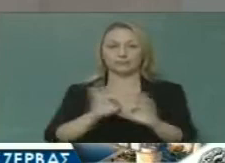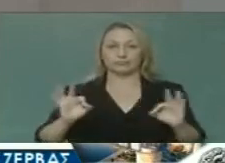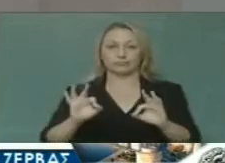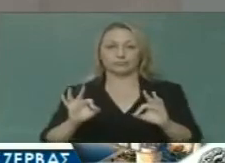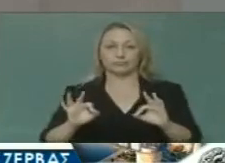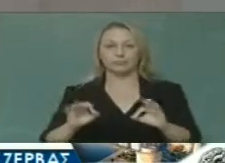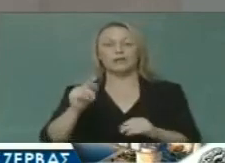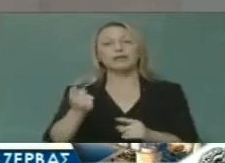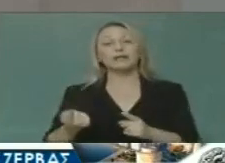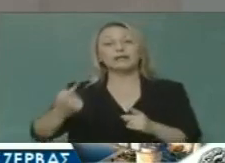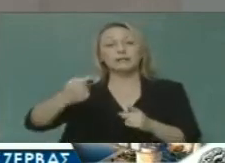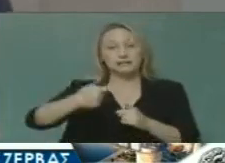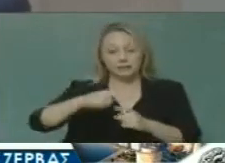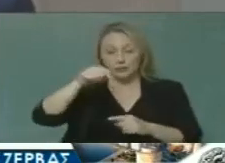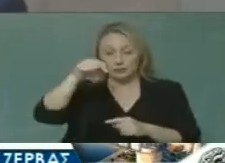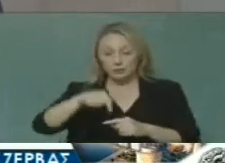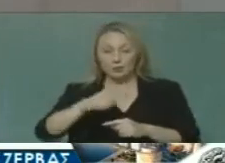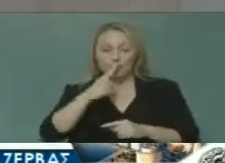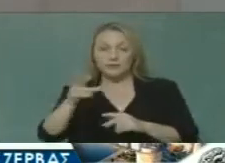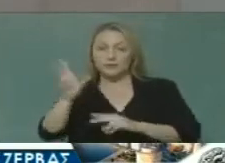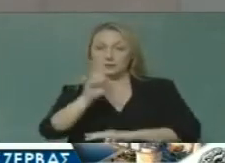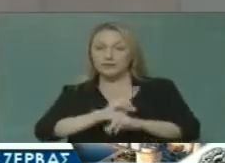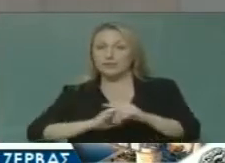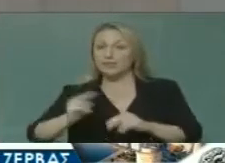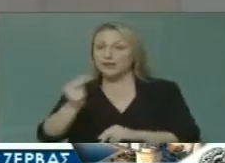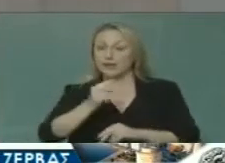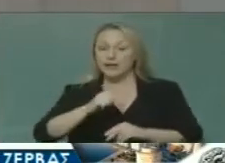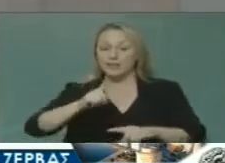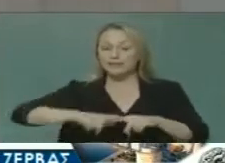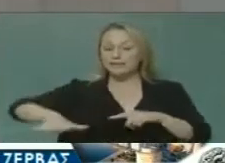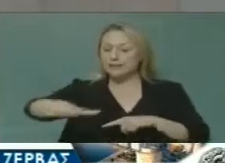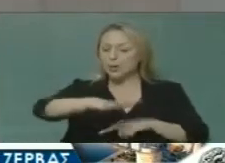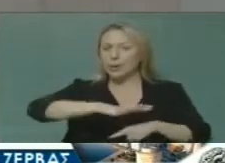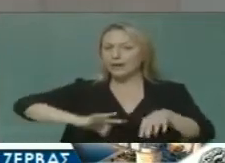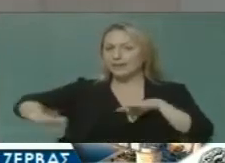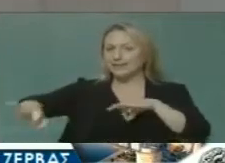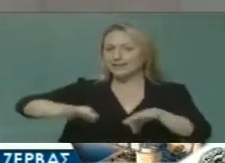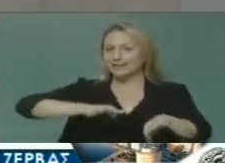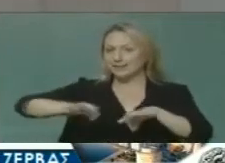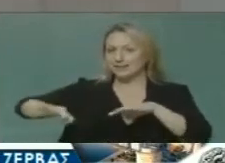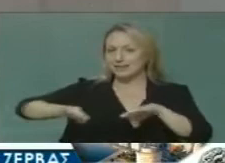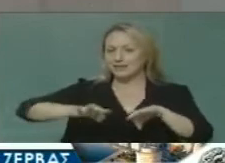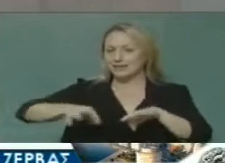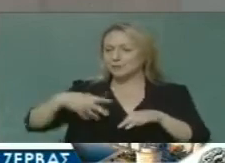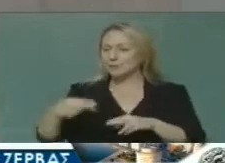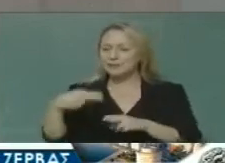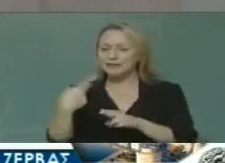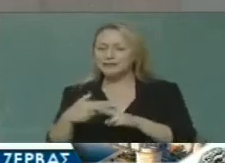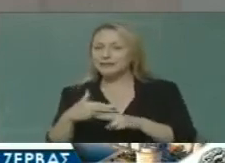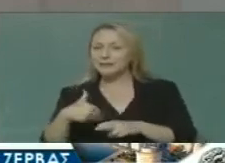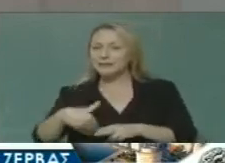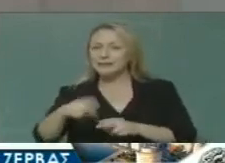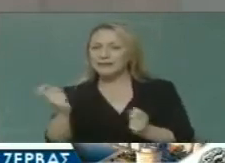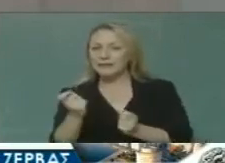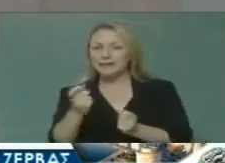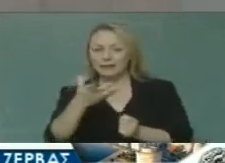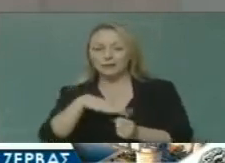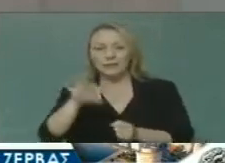αλλά να βρισκόμαστε στο τραπέζι του εθνικού σχεδιασμού των μεγάλων έργων επόμενης γενιάς.